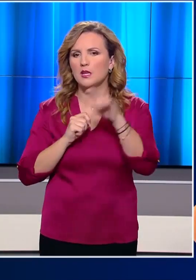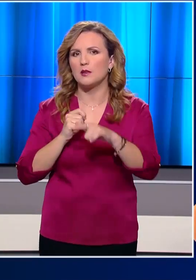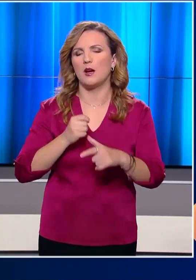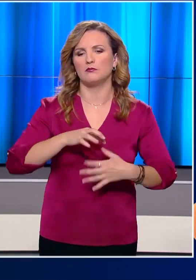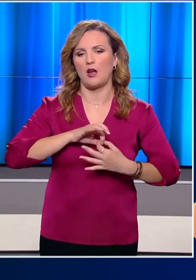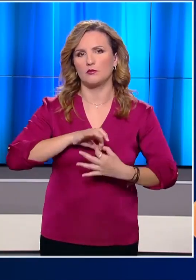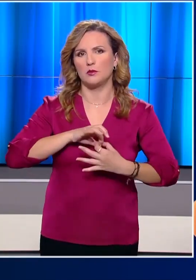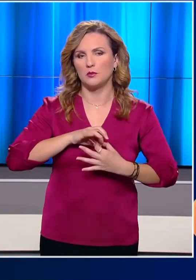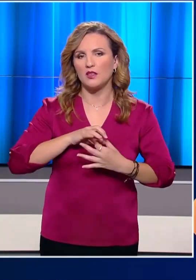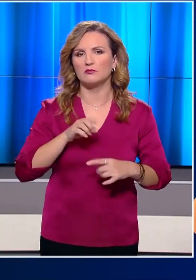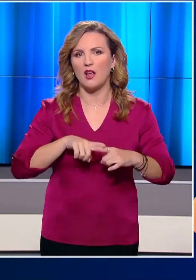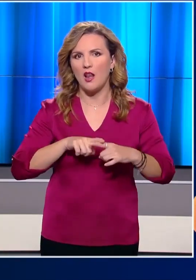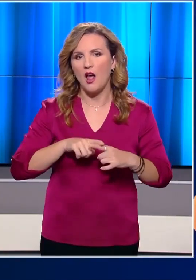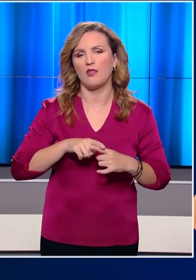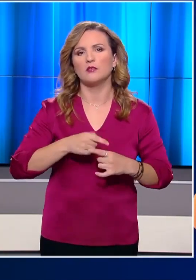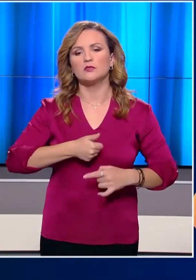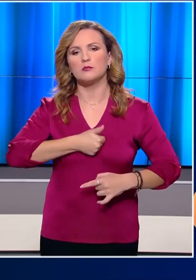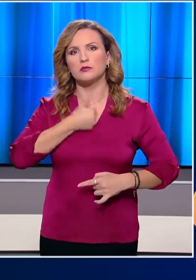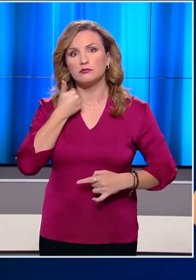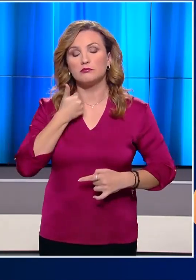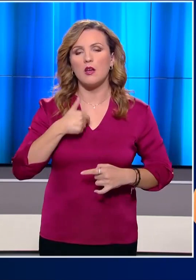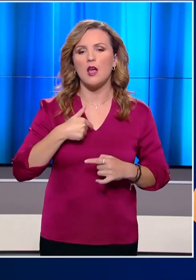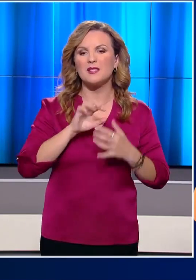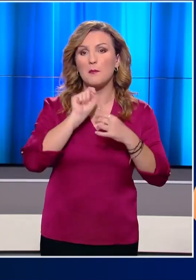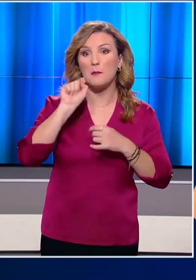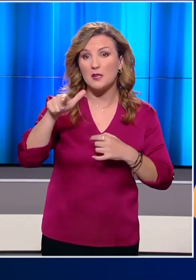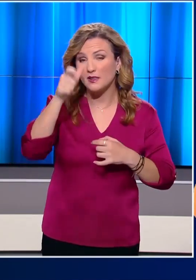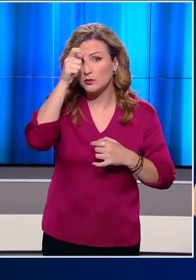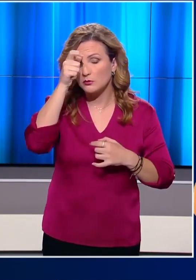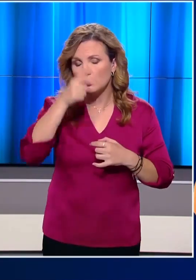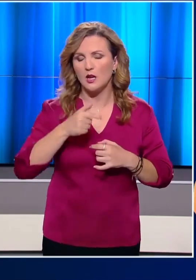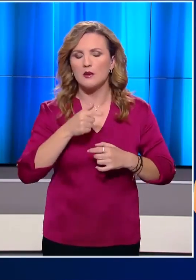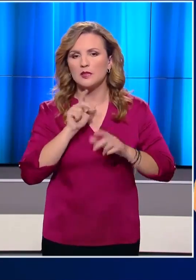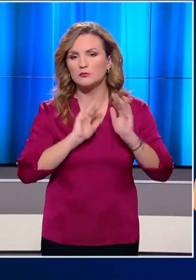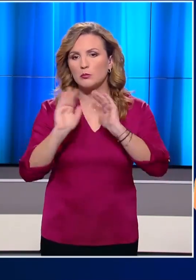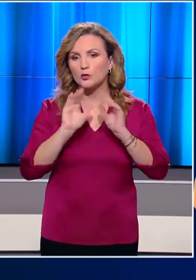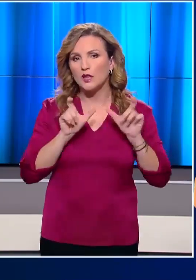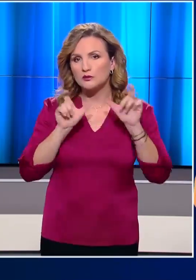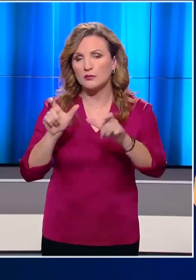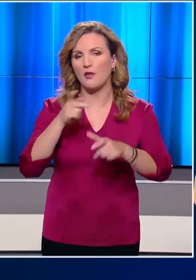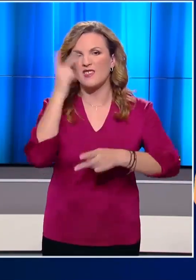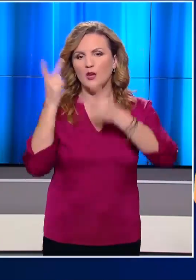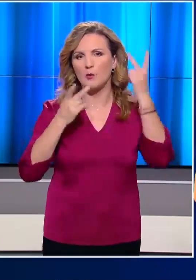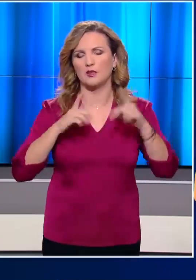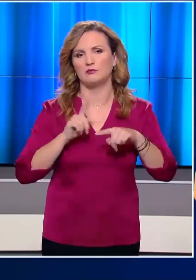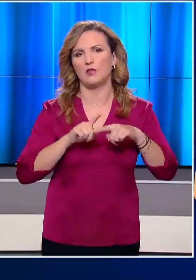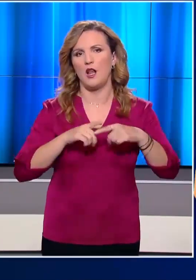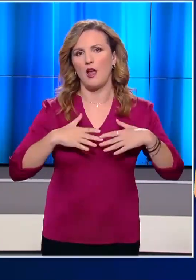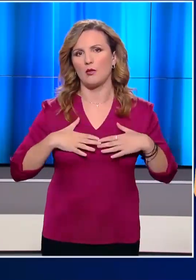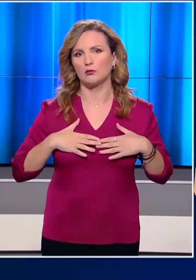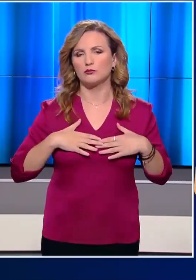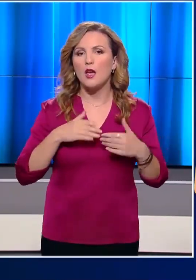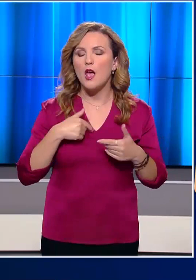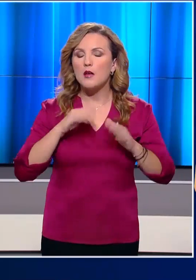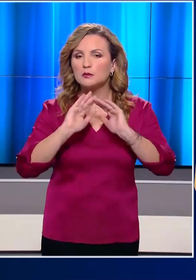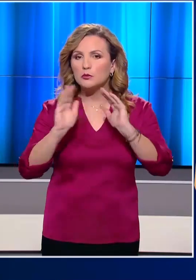Ένα μήνυμα αταλάντευτης υπεράσπισης των κεραχικών μας δικαιωμάτων. Θα υπερασπιστούμε τα εθνικά